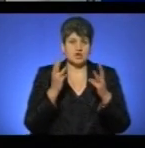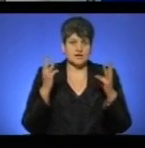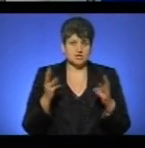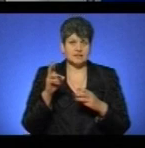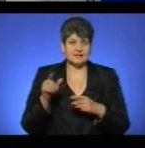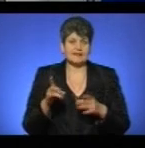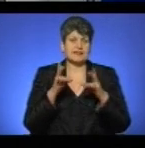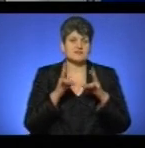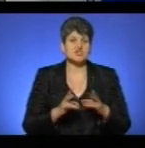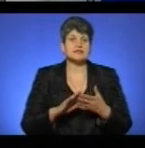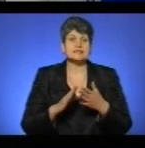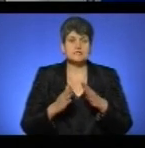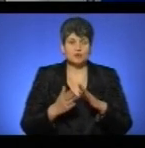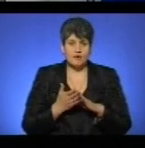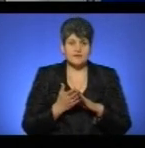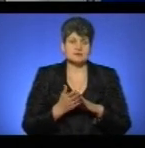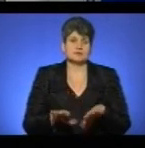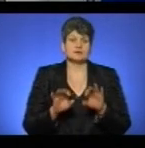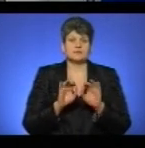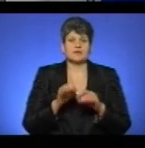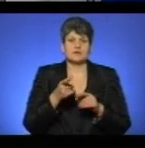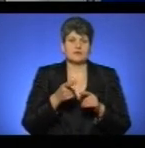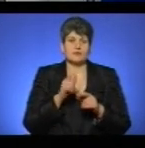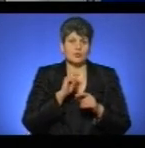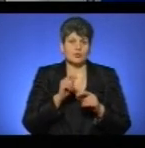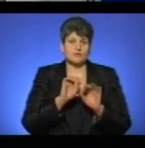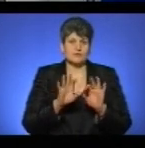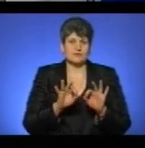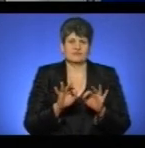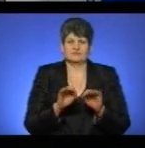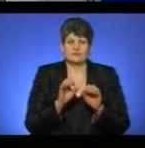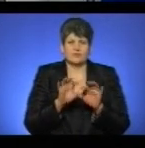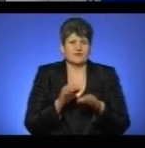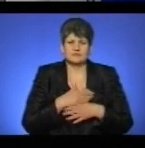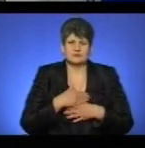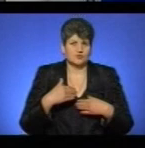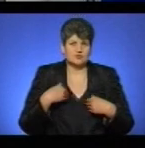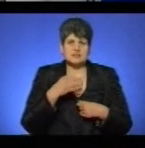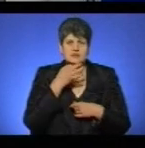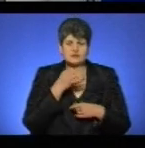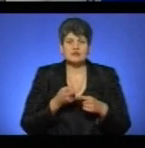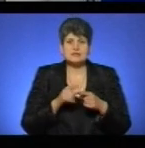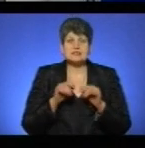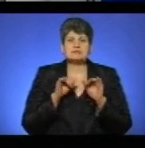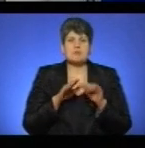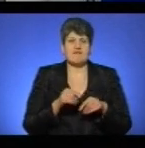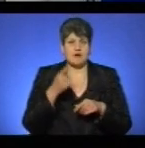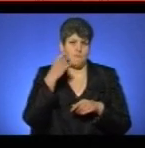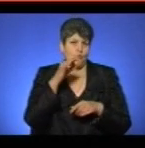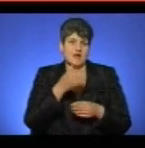із надзвичайних ситуацій. Речник цієї установи Сергій Даніліт від коментарів відмовився, повідомивши, що це справа поліції.